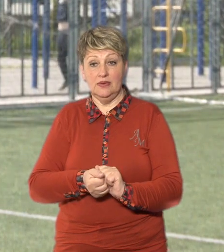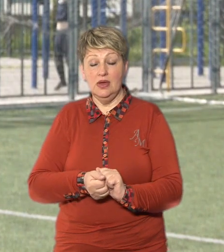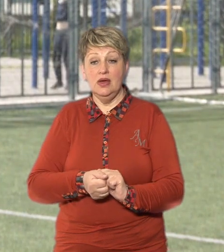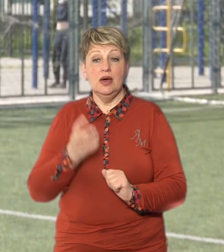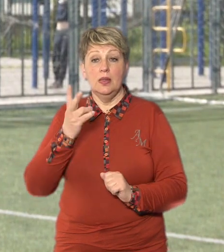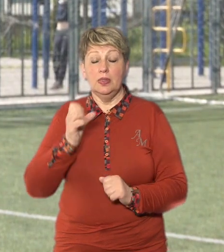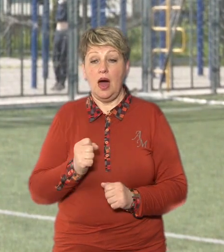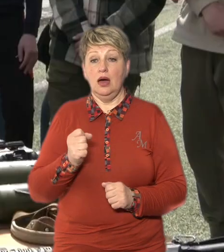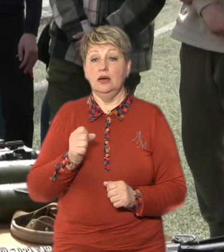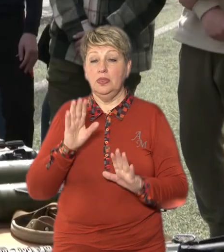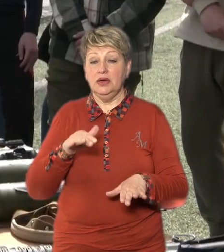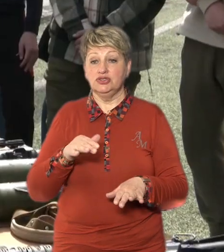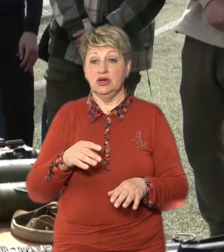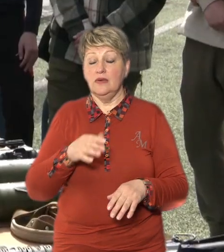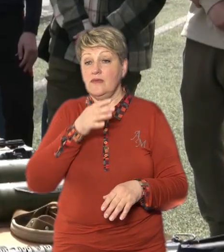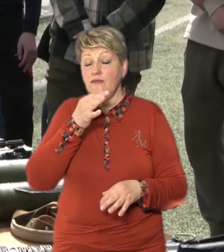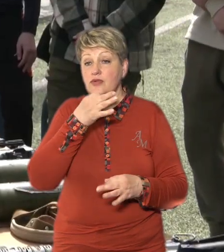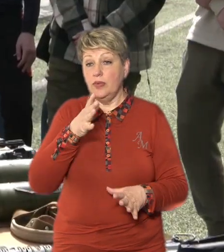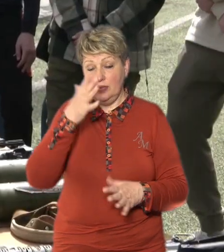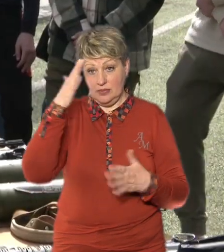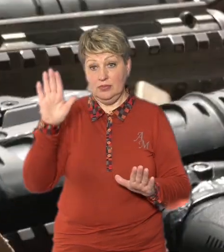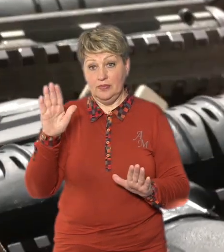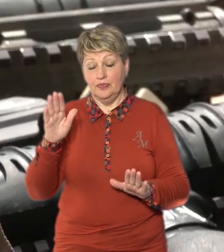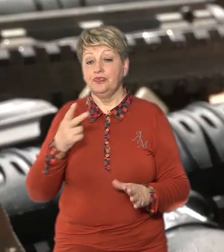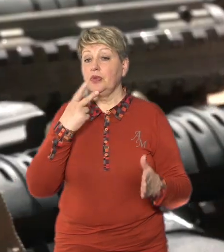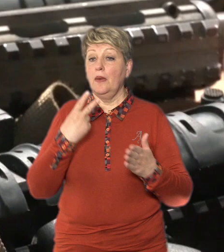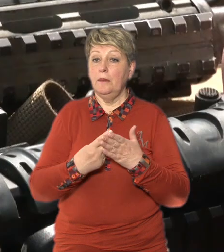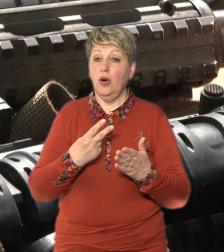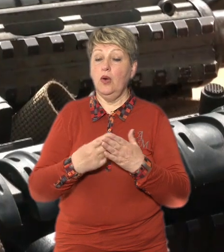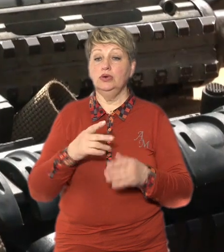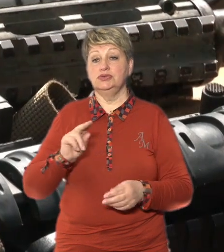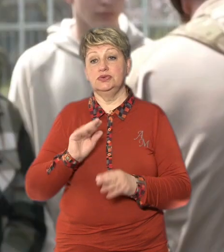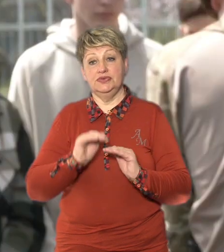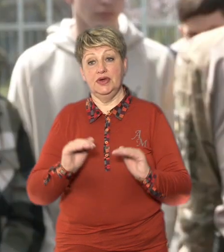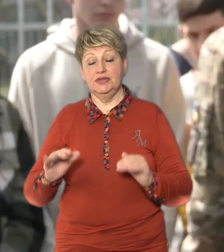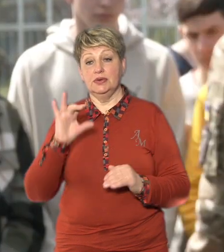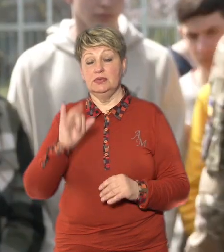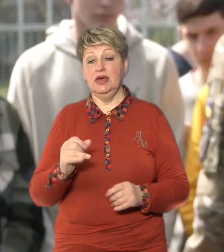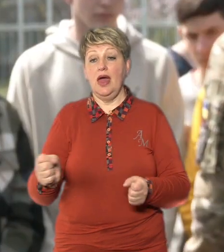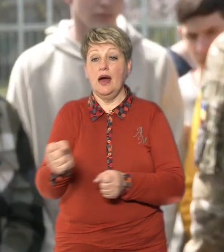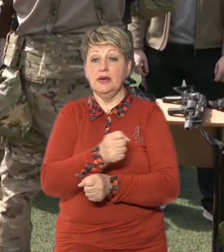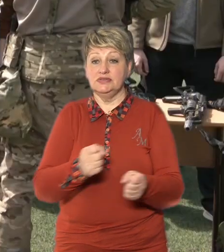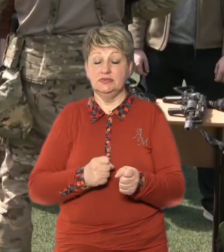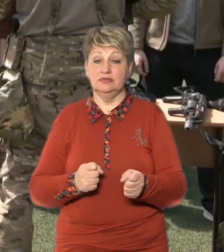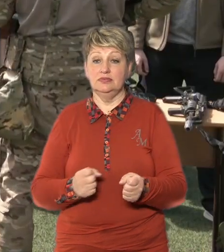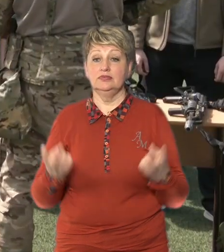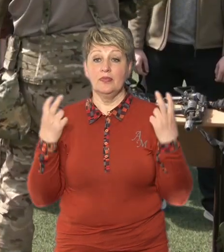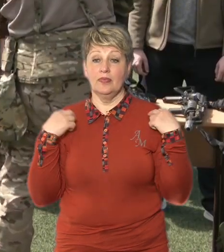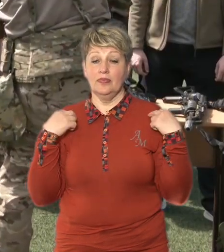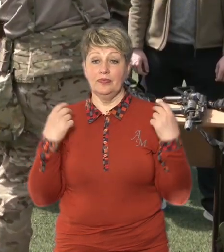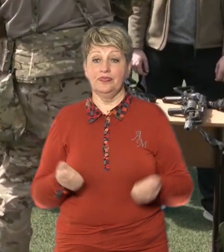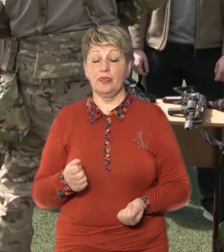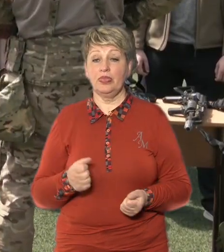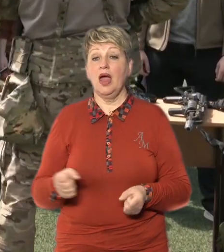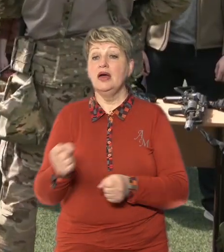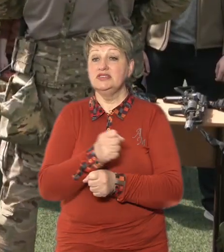підсвідомому навіть рівні Демонструють учням і види зброї, розповідає старший стрілець на позивний капітан Зброя бойова, але